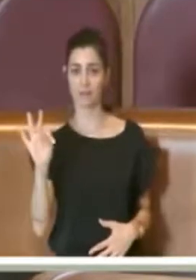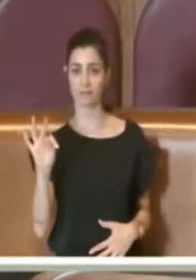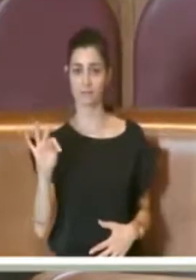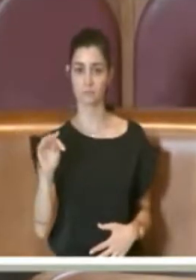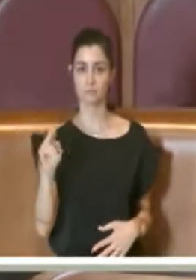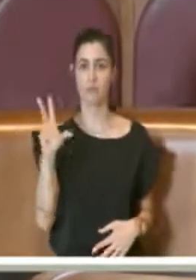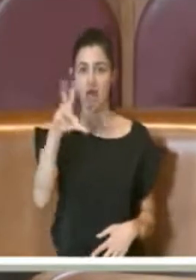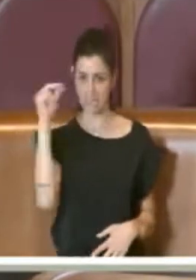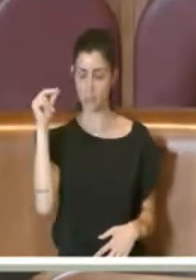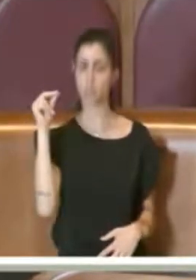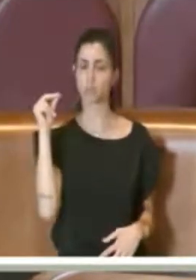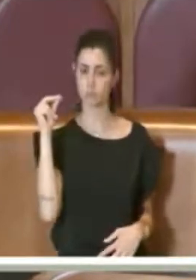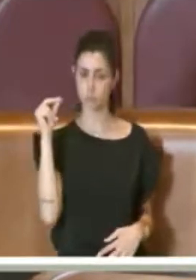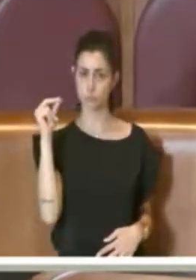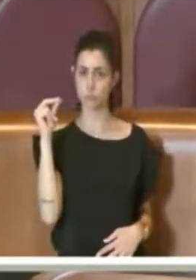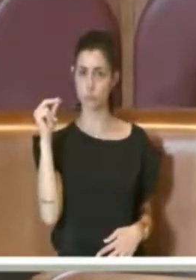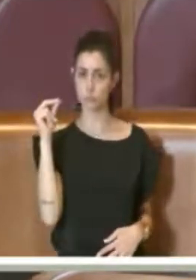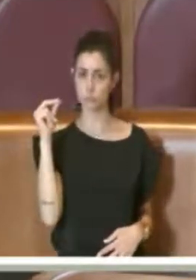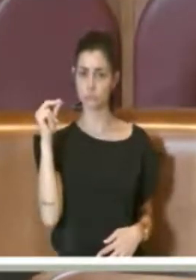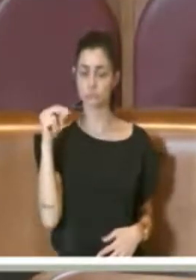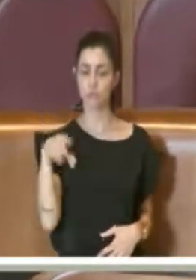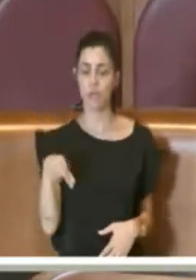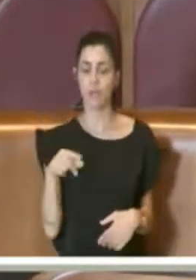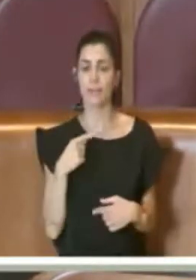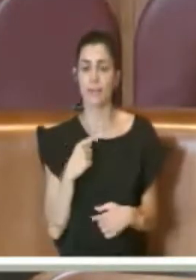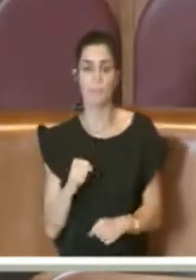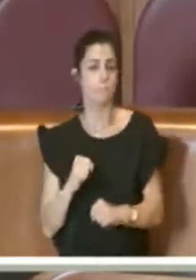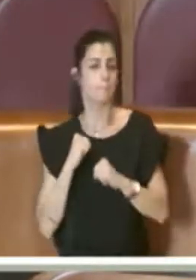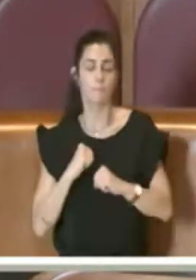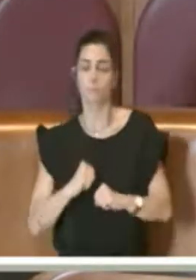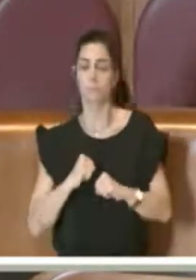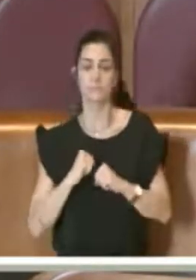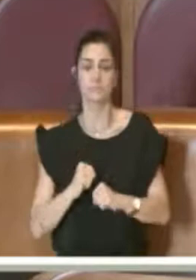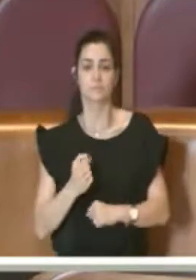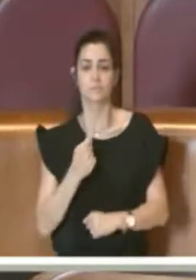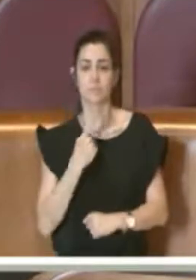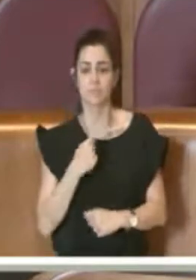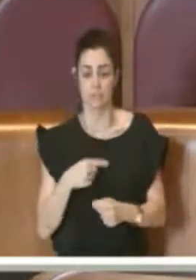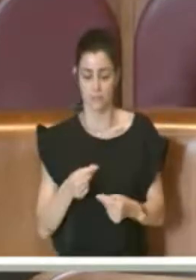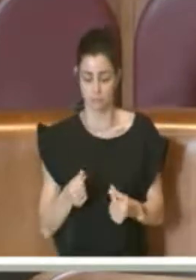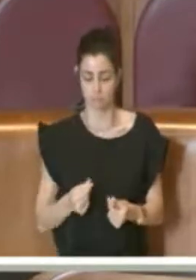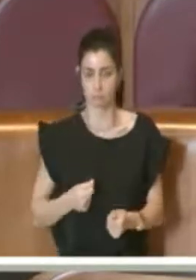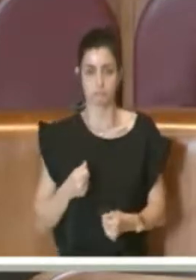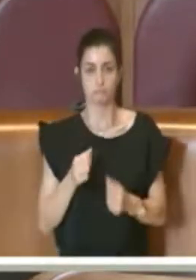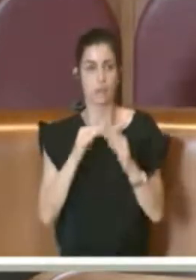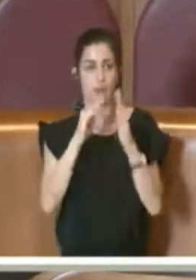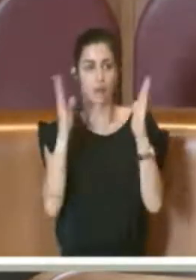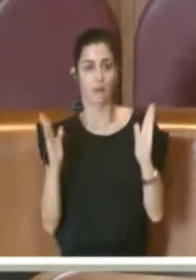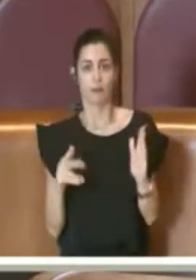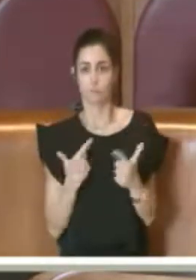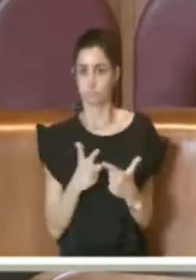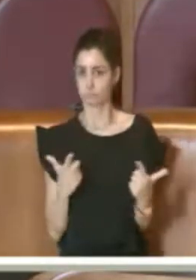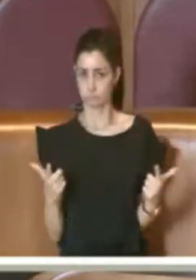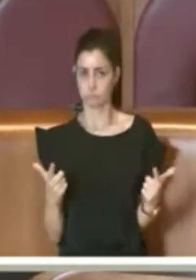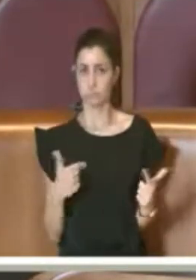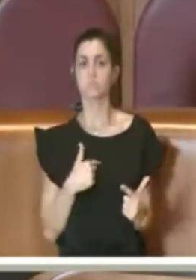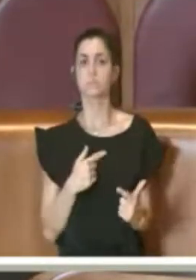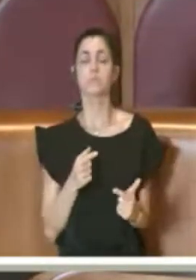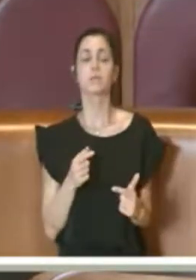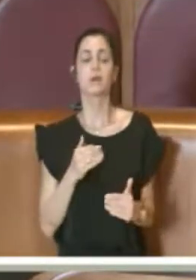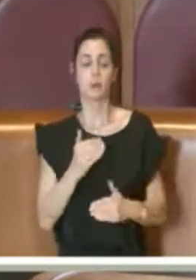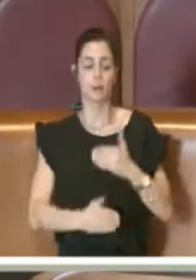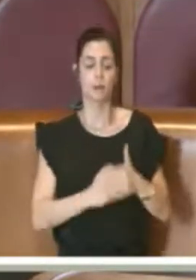l'impossibilità da parte di chi non ha la disponibilità dell'immobile di procedere